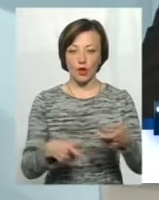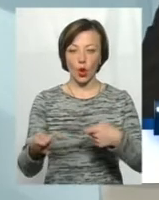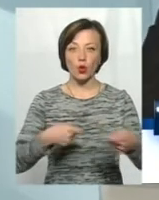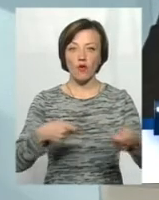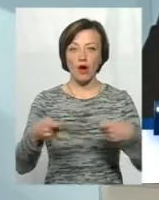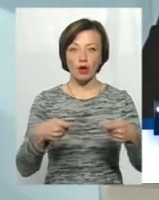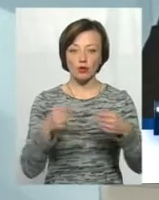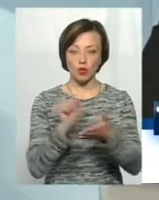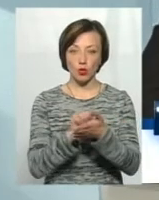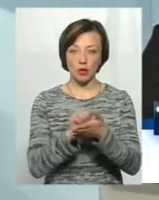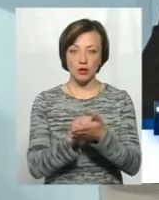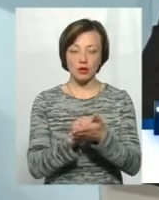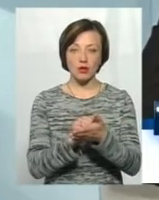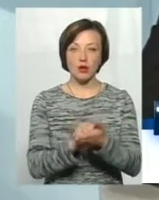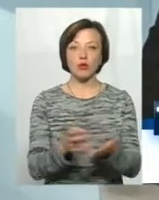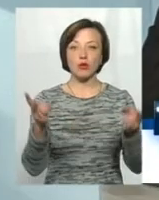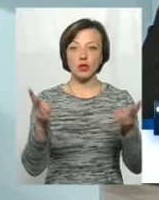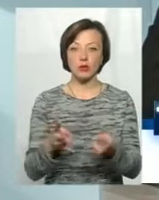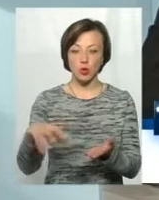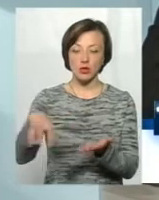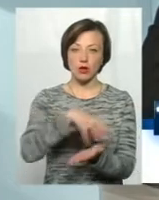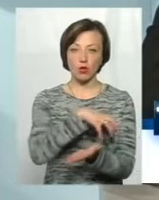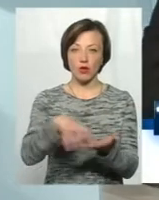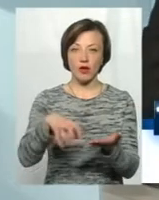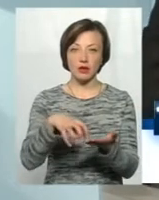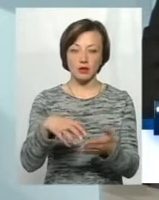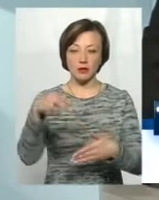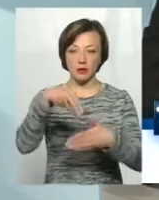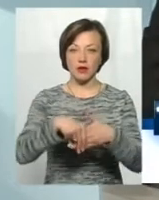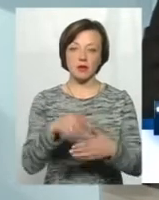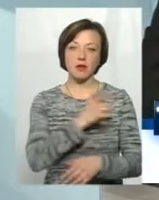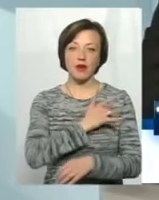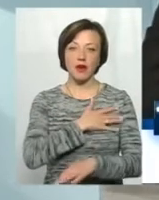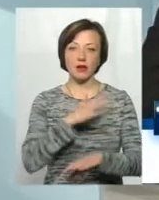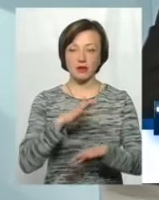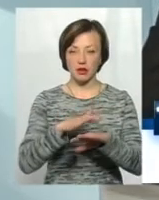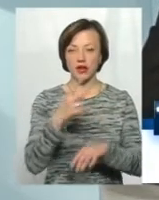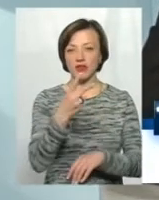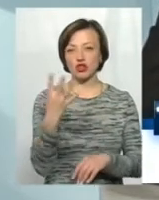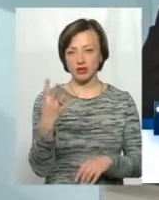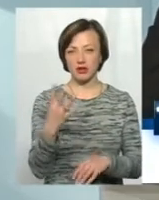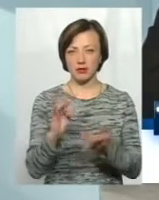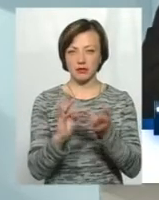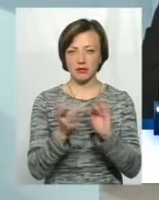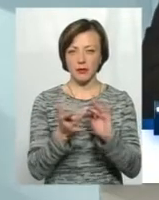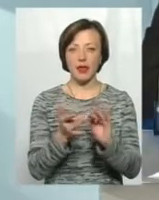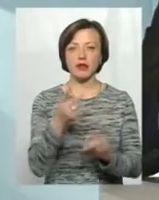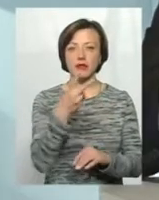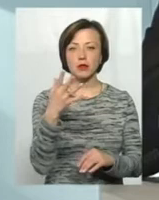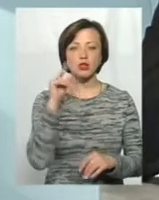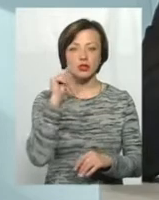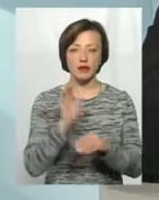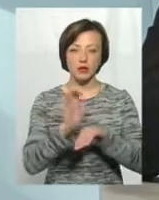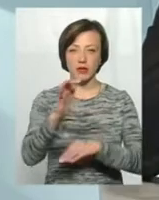якої придбані матеріали, потрібно сканувати і прикріпити в Приват24. Ми кожного 25-го числа відправляємо ці